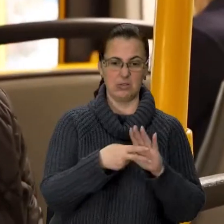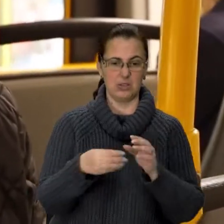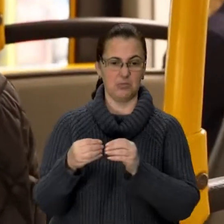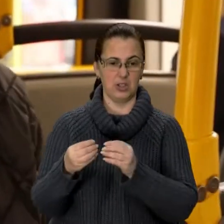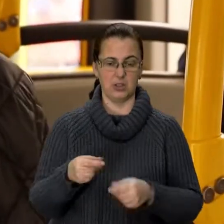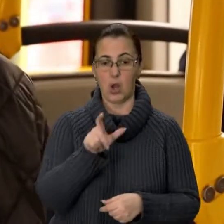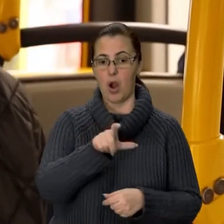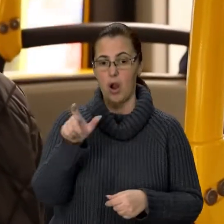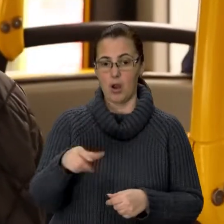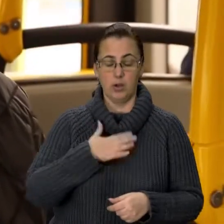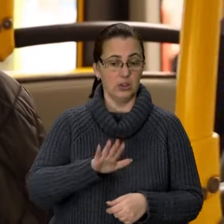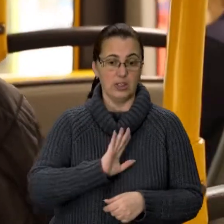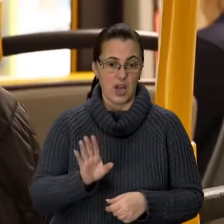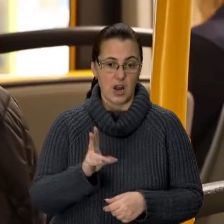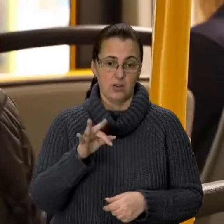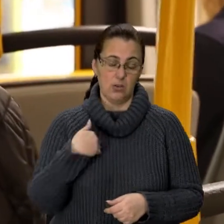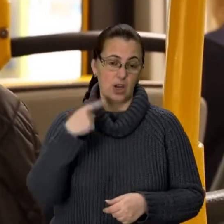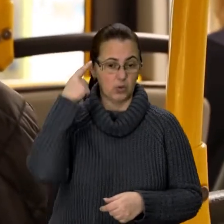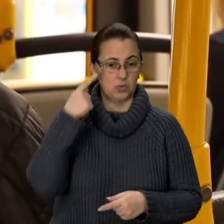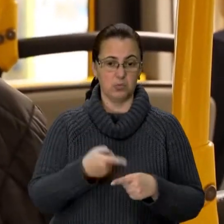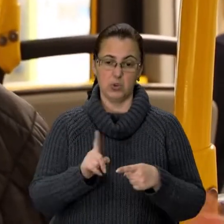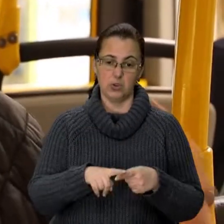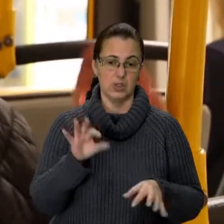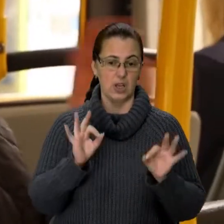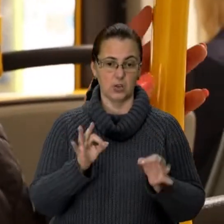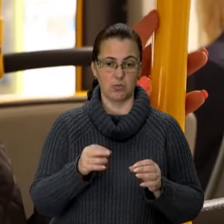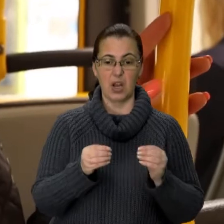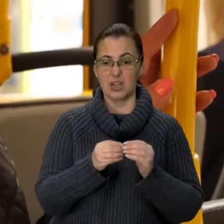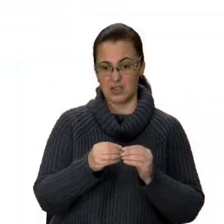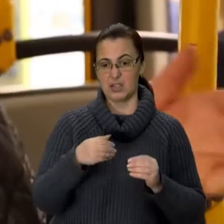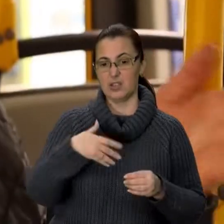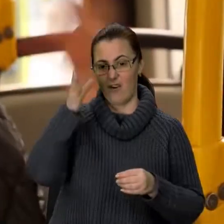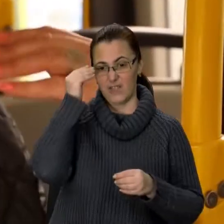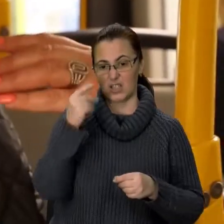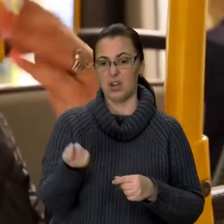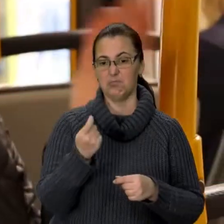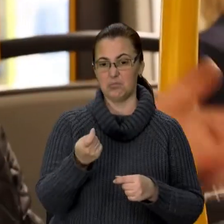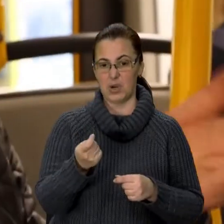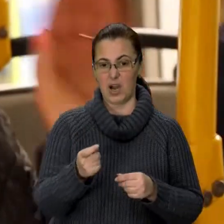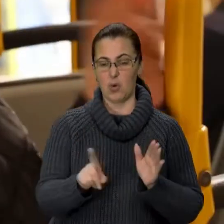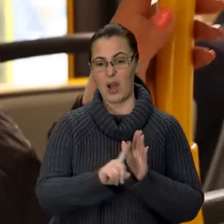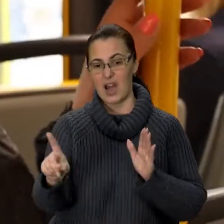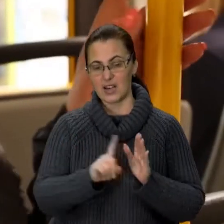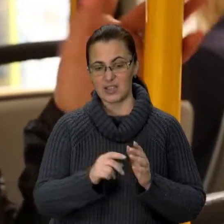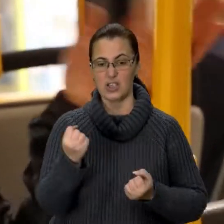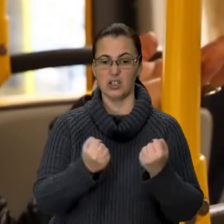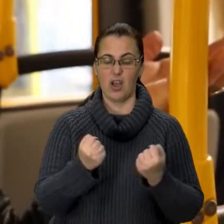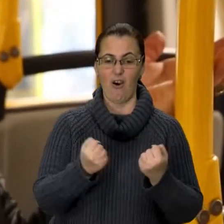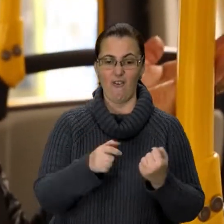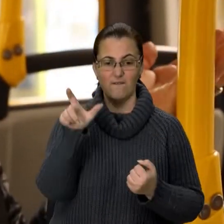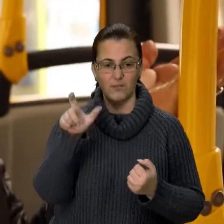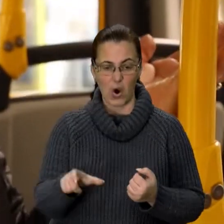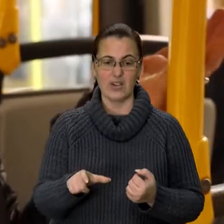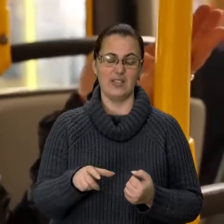Люди визмущаються, але я думаю, що це нормально. І 10 я рахую, що це за мало. Переїзд, водій, зарплата, бензин,